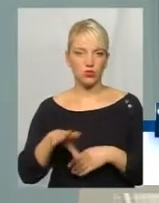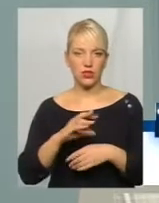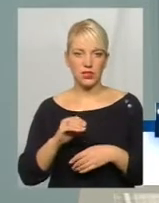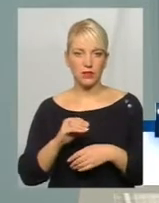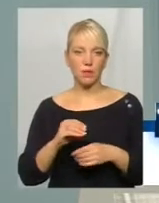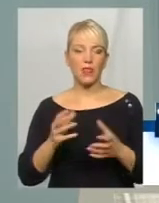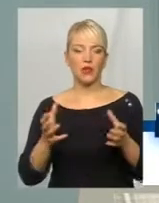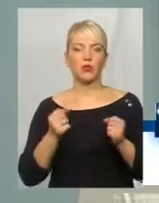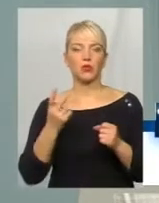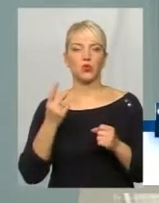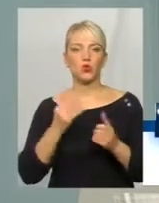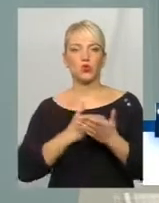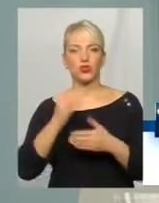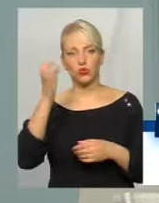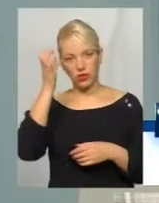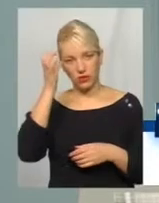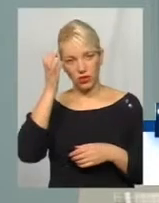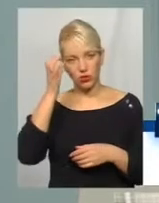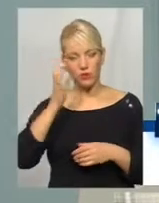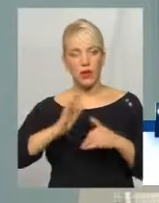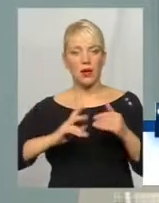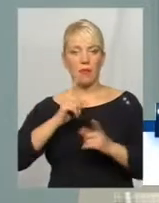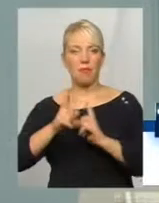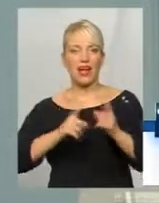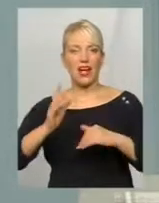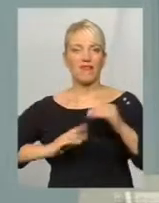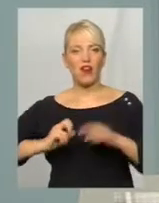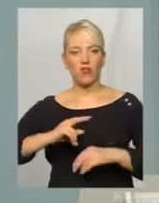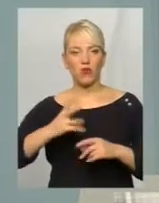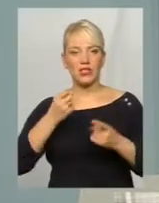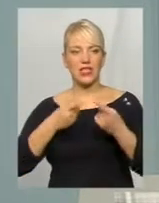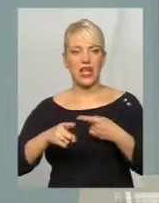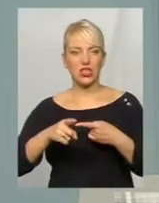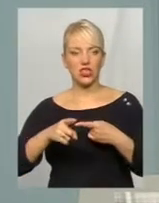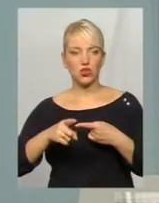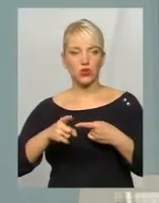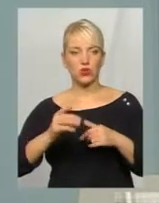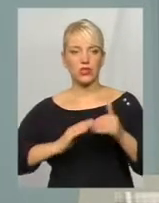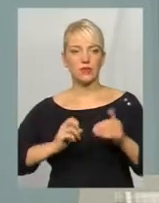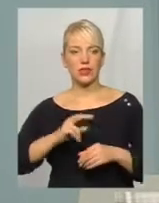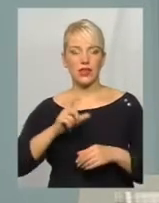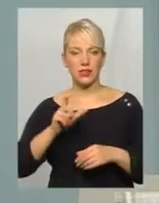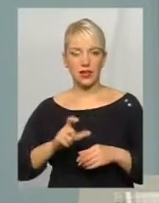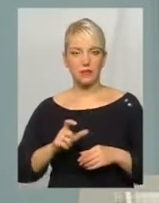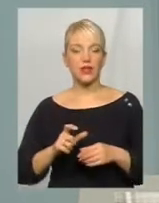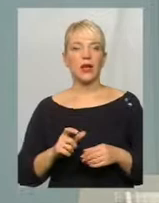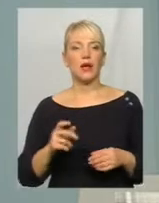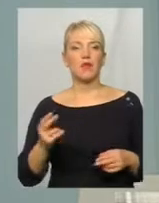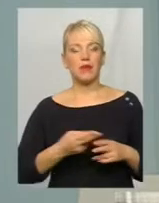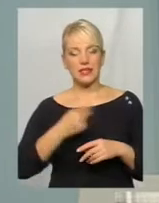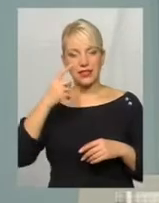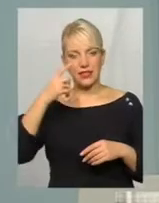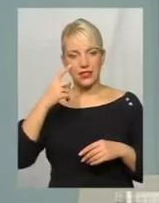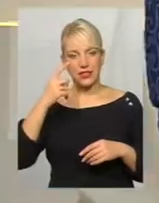другу вищу освіту, перекваліфіковуватися на іншого спеціаліста. Без наявності